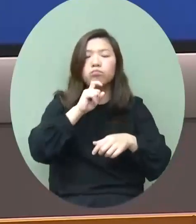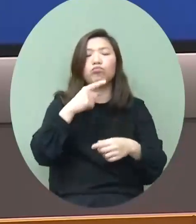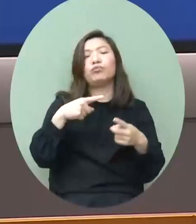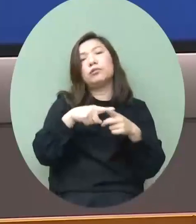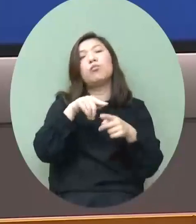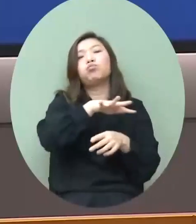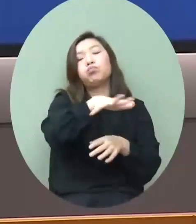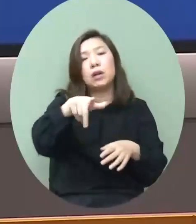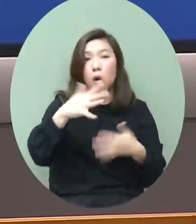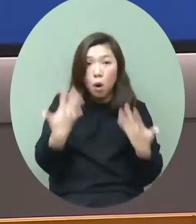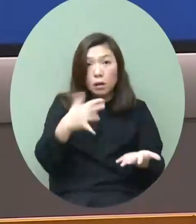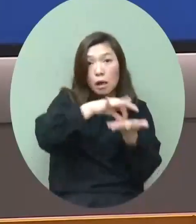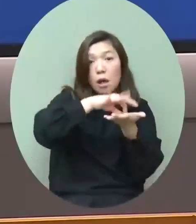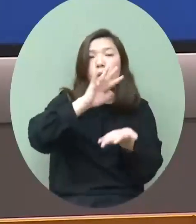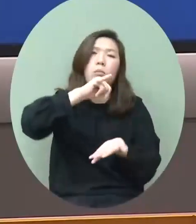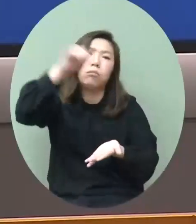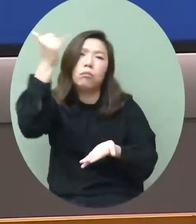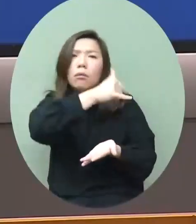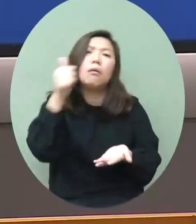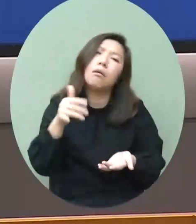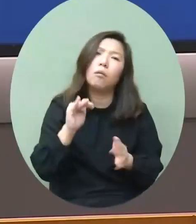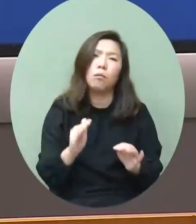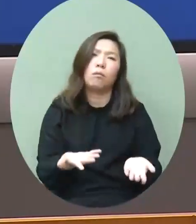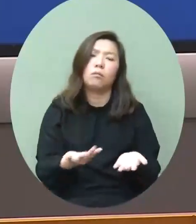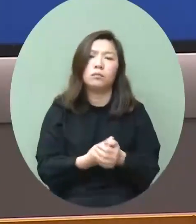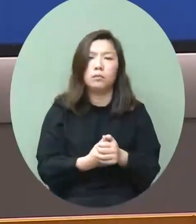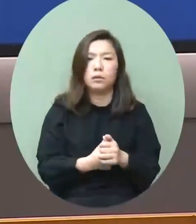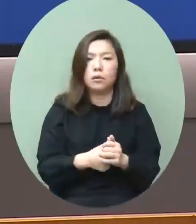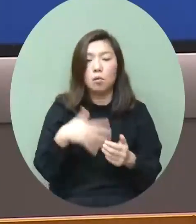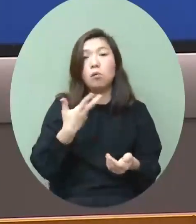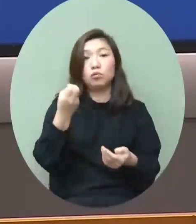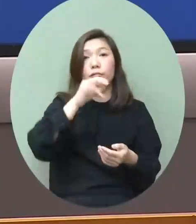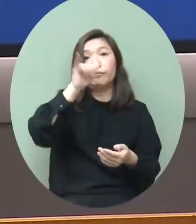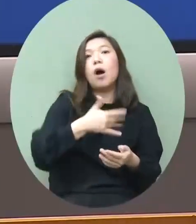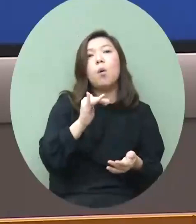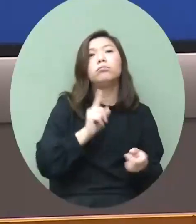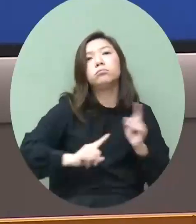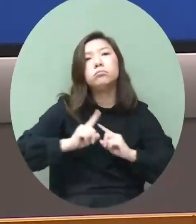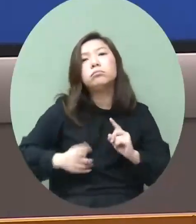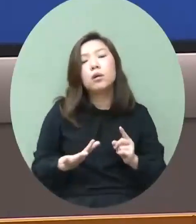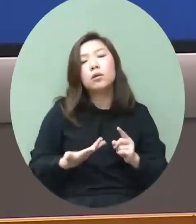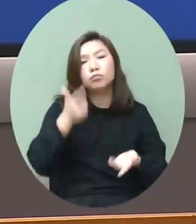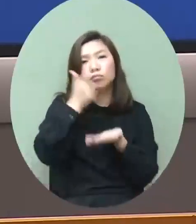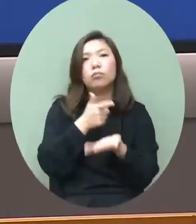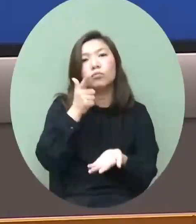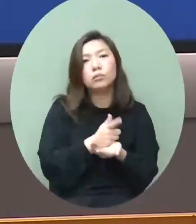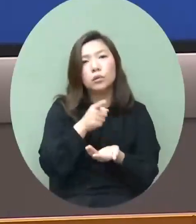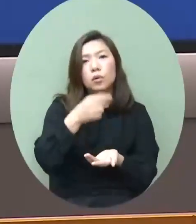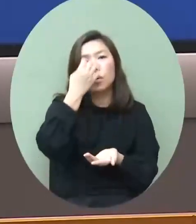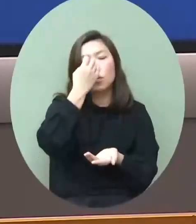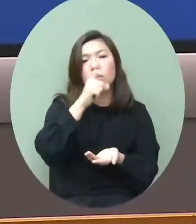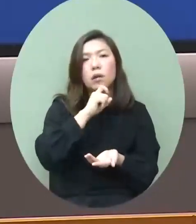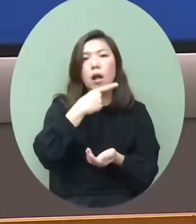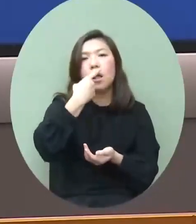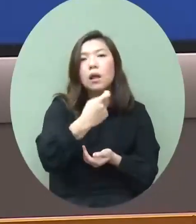他今天在這裏他日日可以去別處然後之後他又可以回來所以最重要呢香港有這種